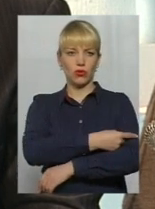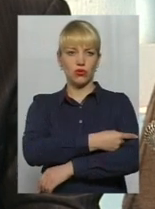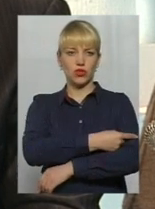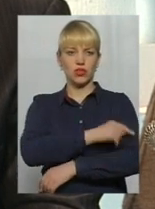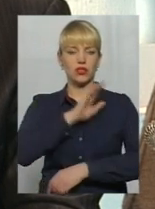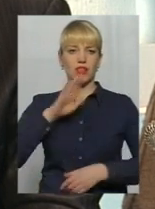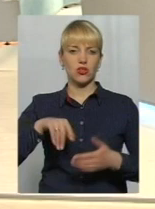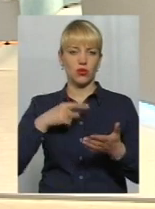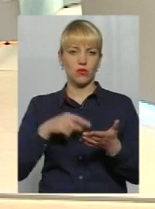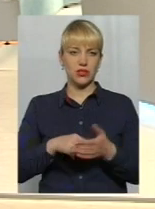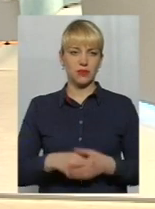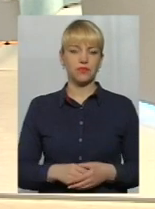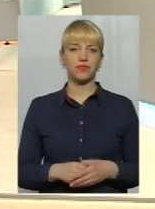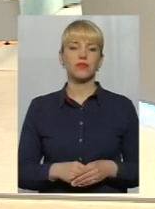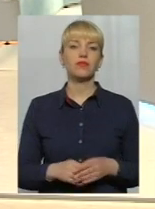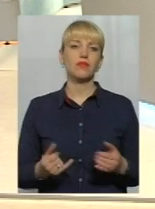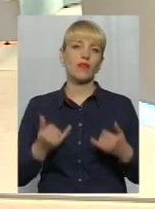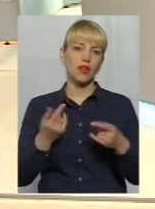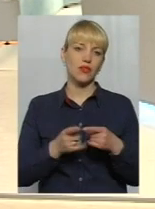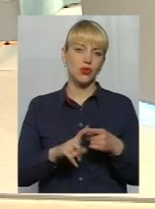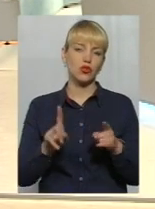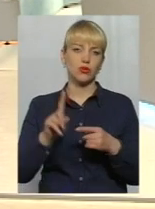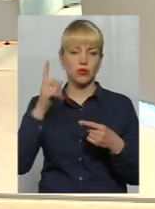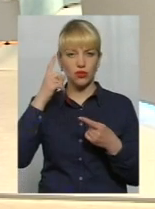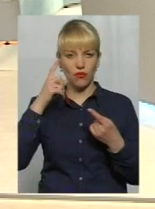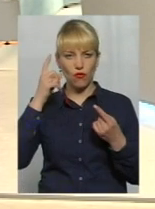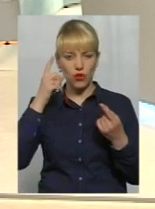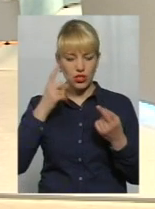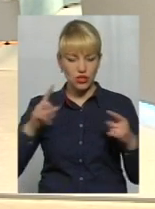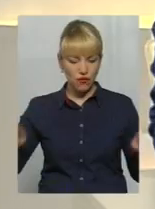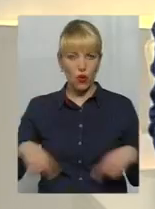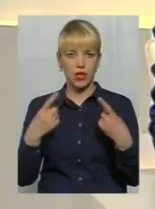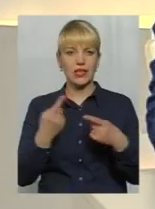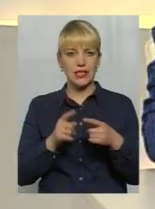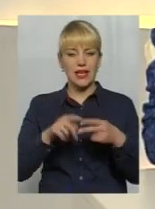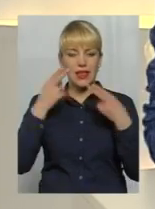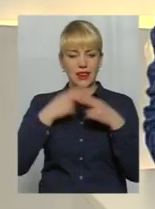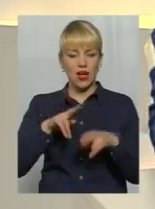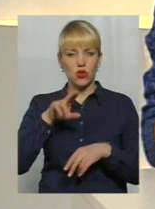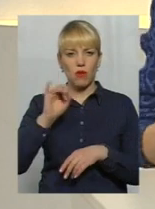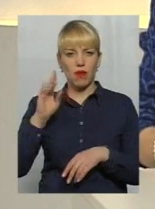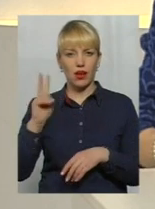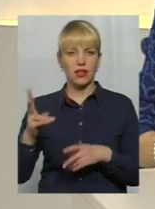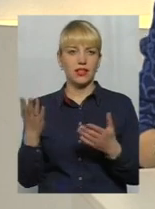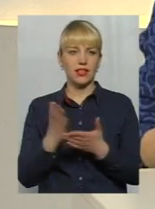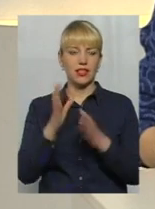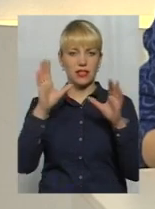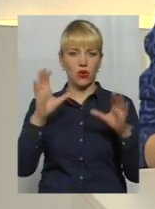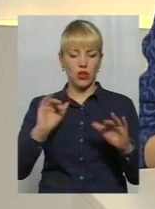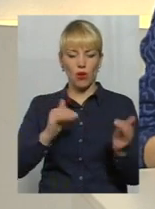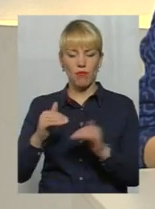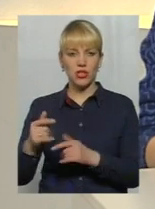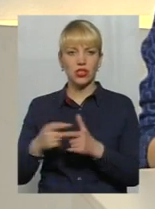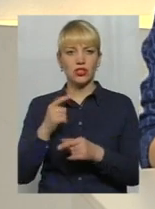нашого міста. Для того, аби створити оцей технопарк, є теж законодавчі певні обмеження. Чи